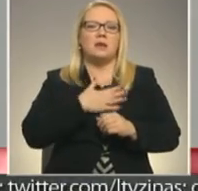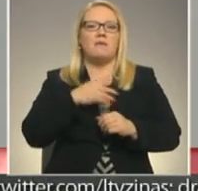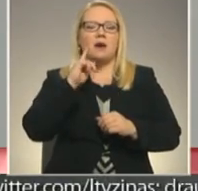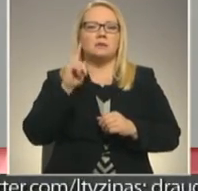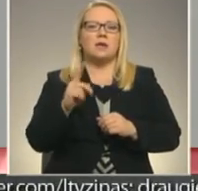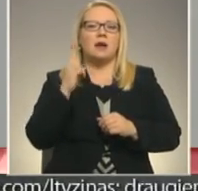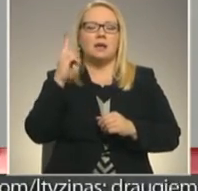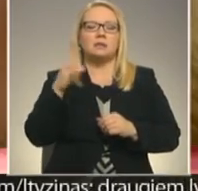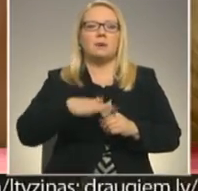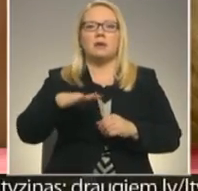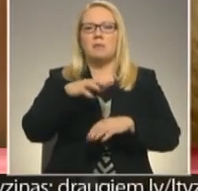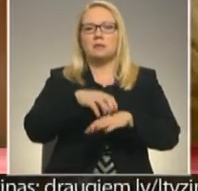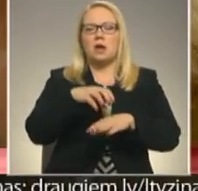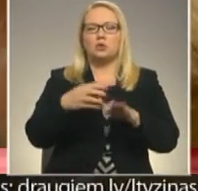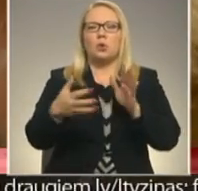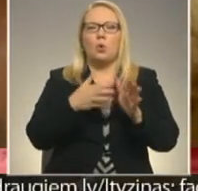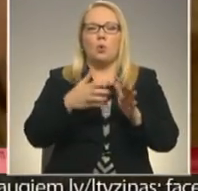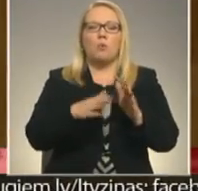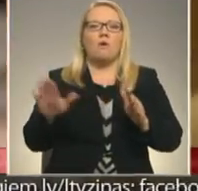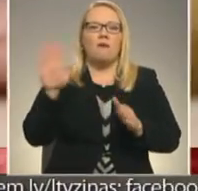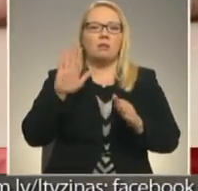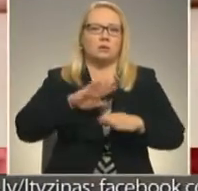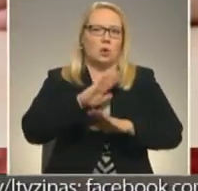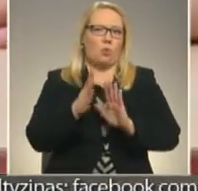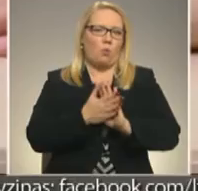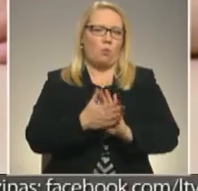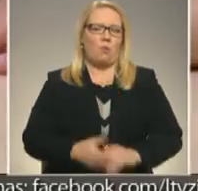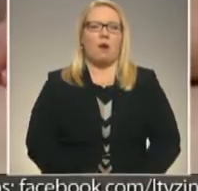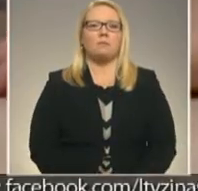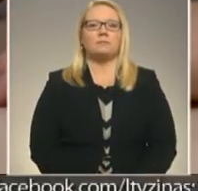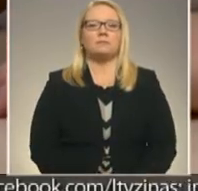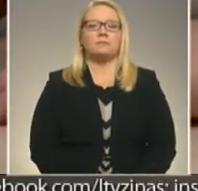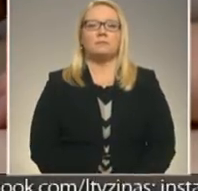liecina par ģimenes ārstu trūkumu valstī kopumā. Sandra Zariģa, Kārlis Kumsārs, Vidzemes televīzija.